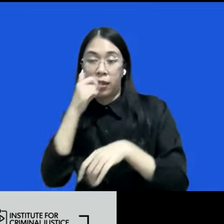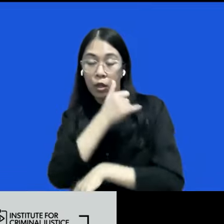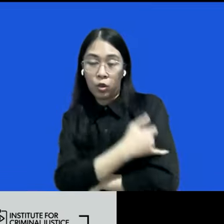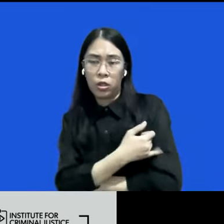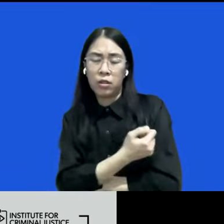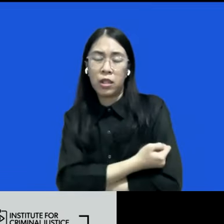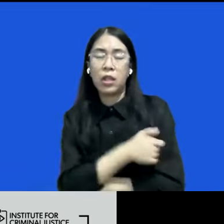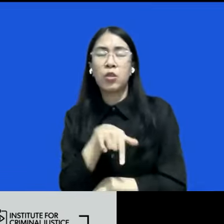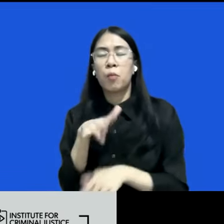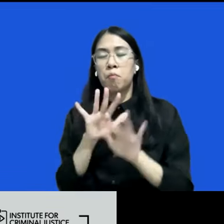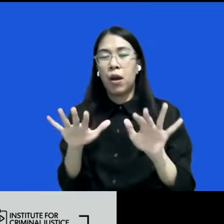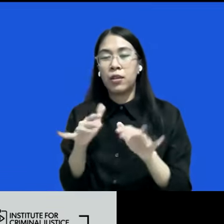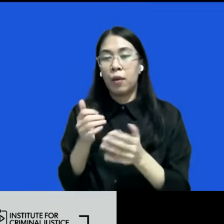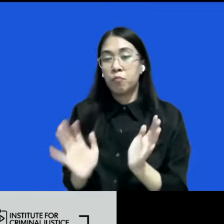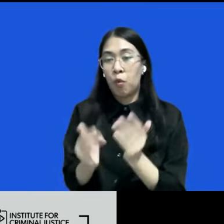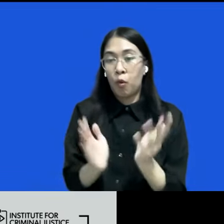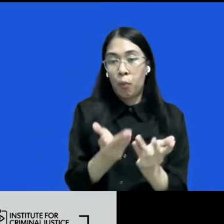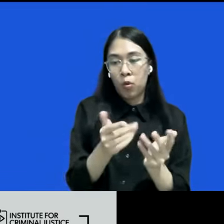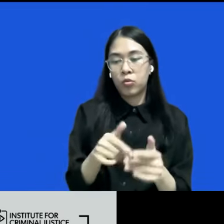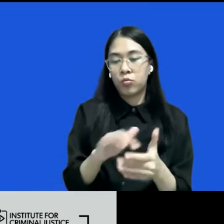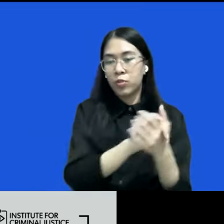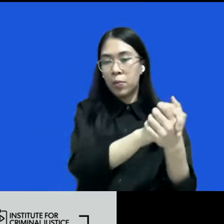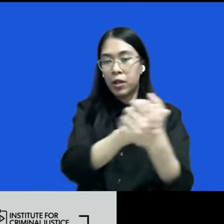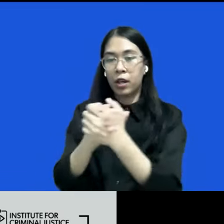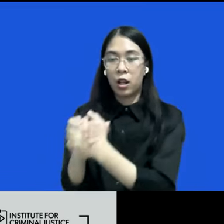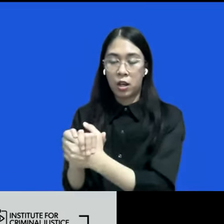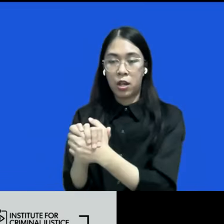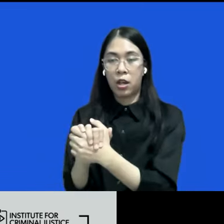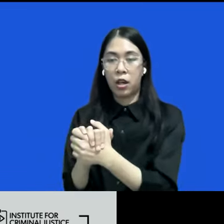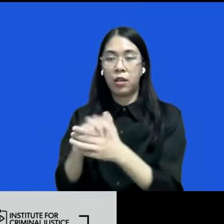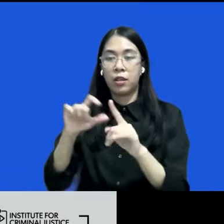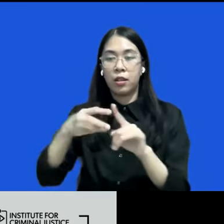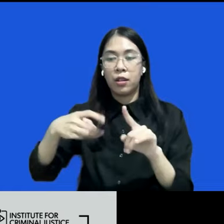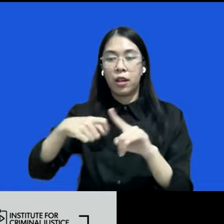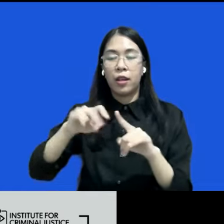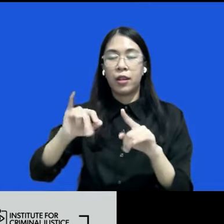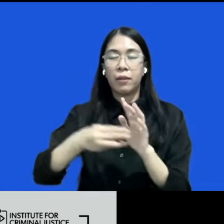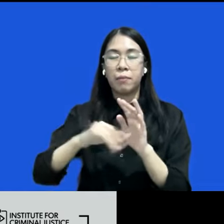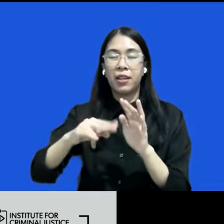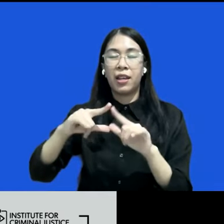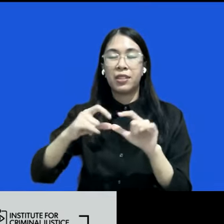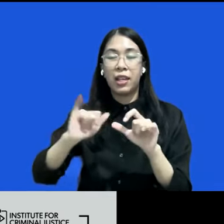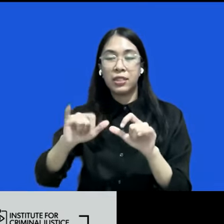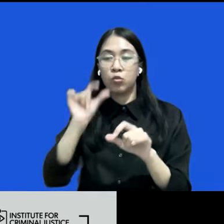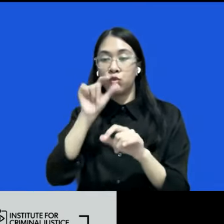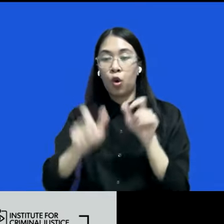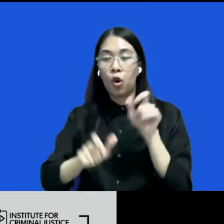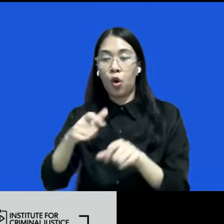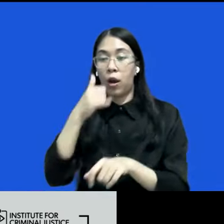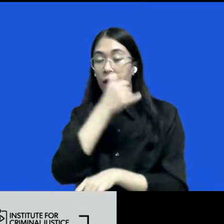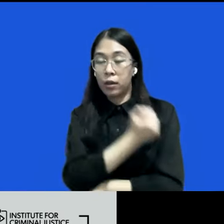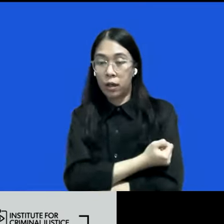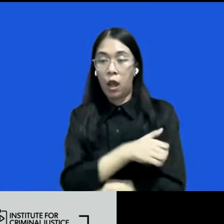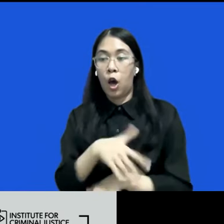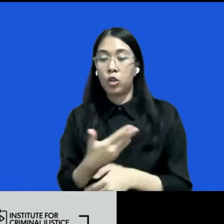membangun rekomendasi untuk memperkenalkan dekriminalisasi bagi penggunaan narkotika terus kemudian misalnya spesifik untuk untuk